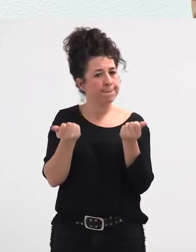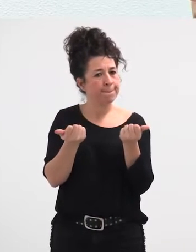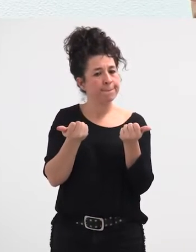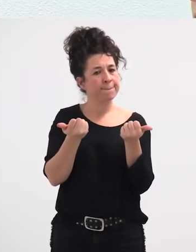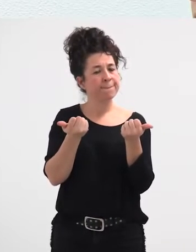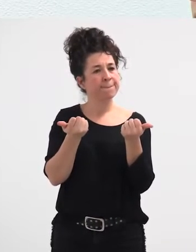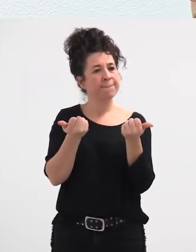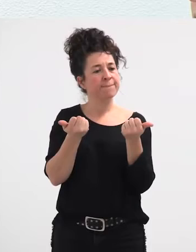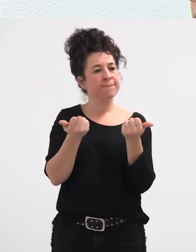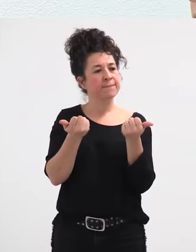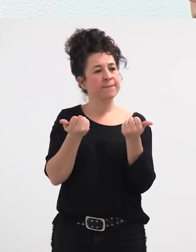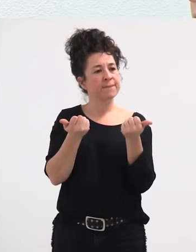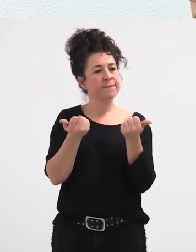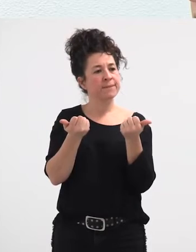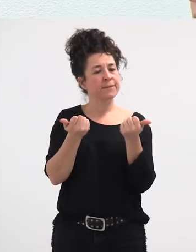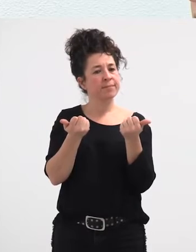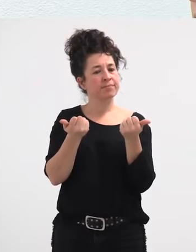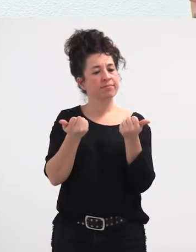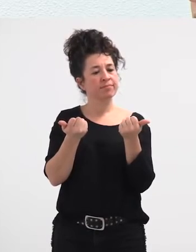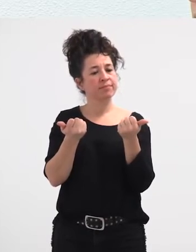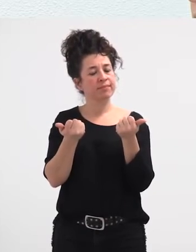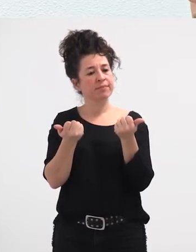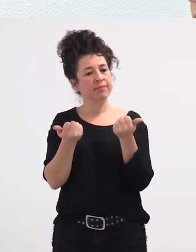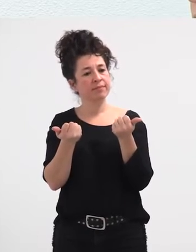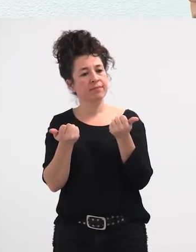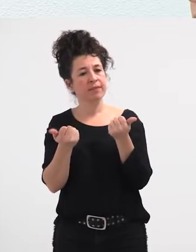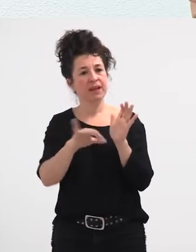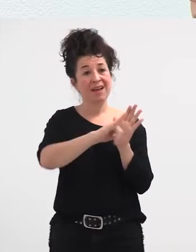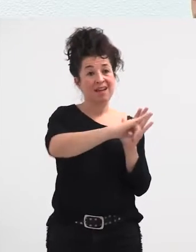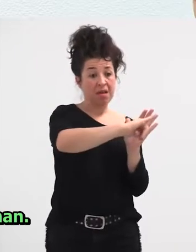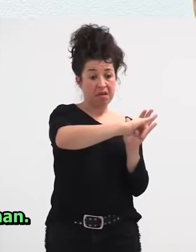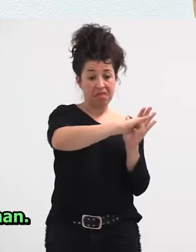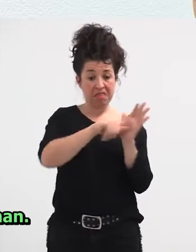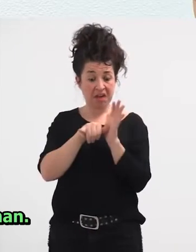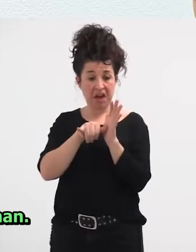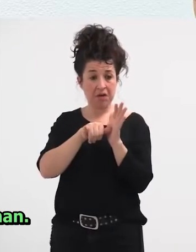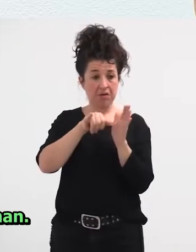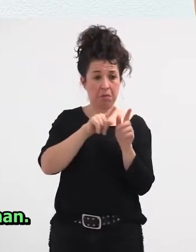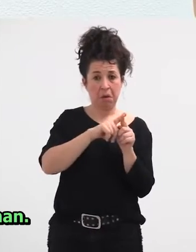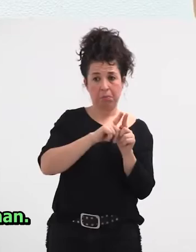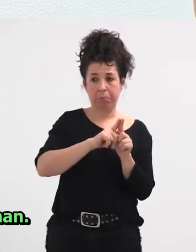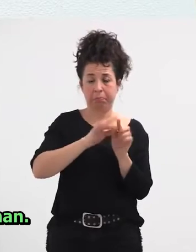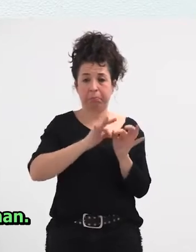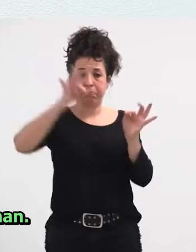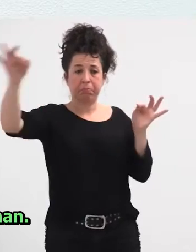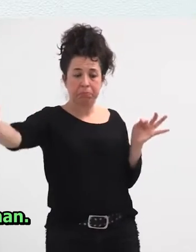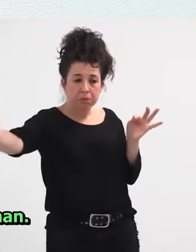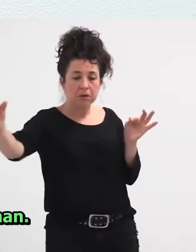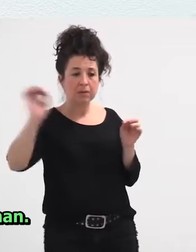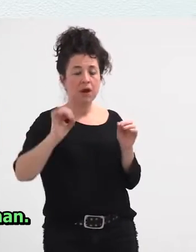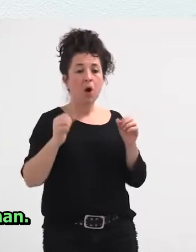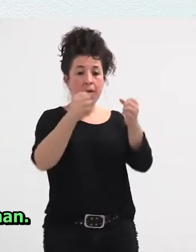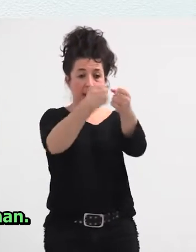gertukoak aparte egon direla gatzeko honetatik, eta urrutikoak egon direla gertu, ez? Emakunde eta ararteko aurtero